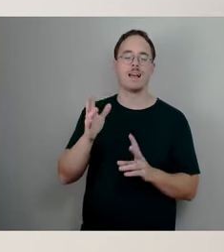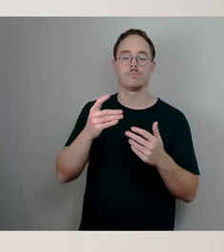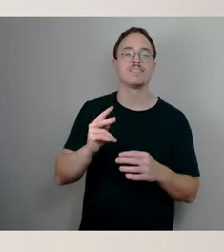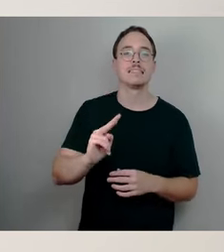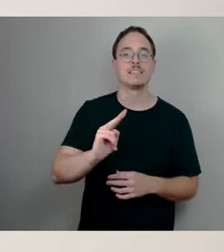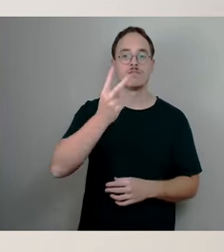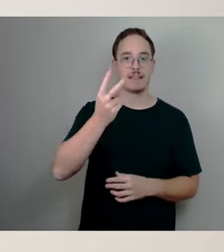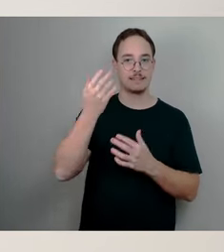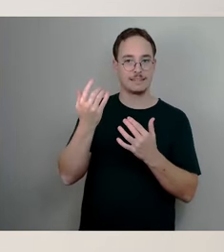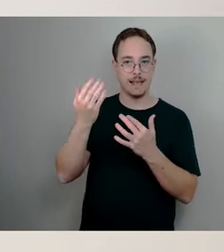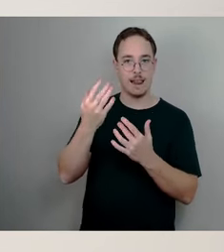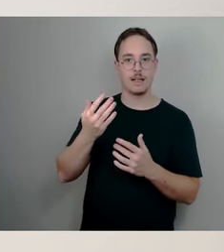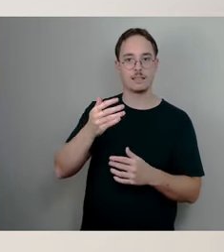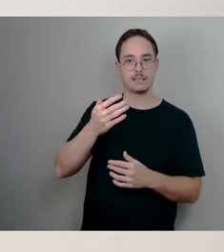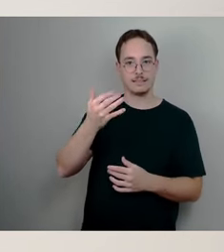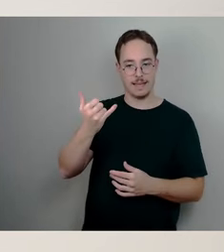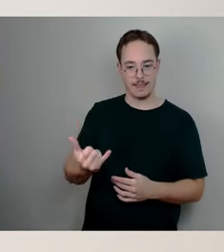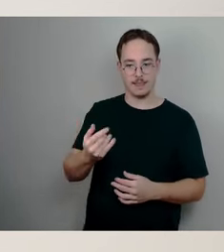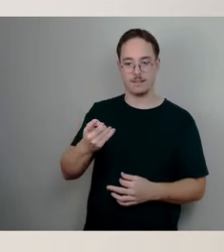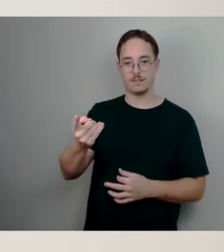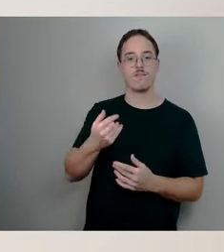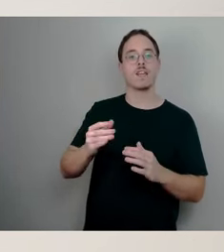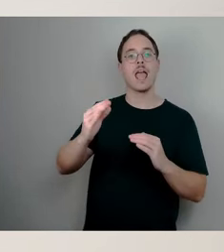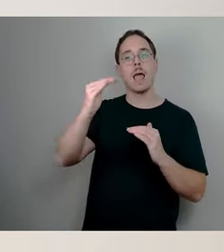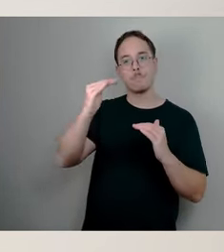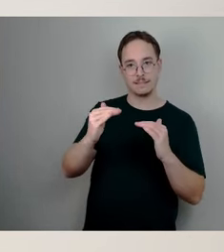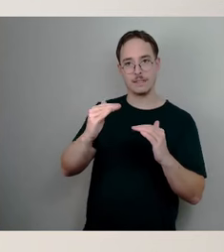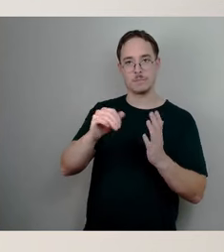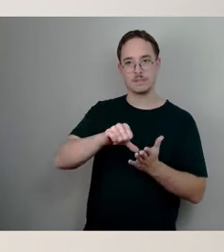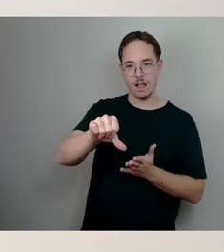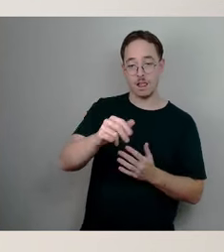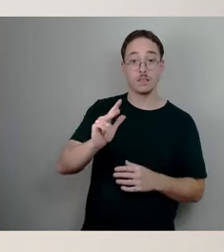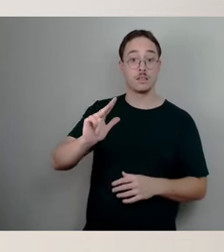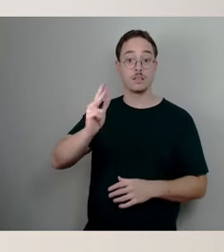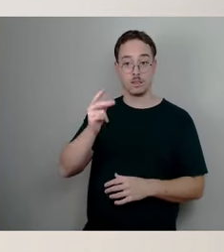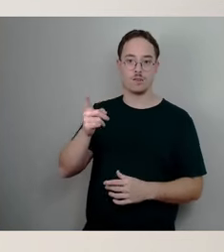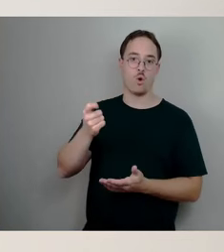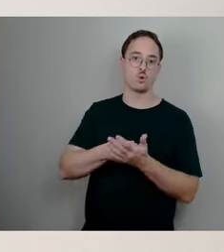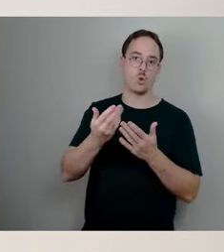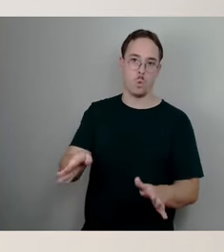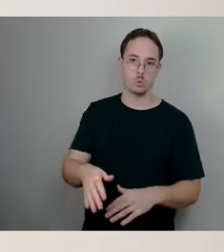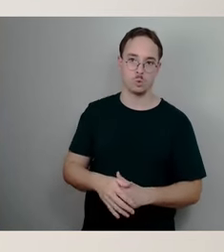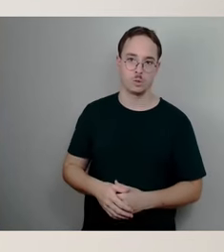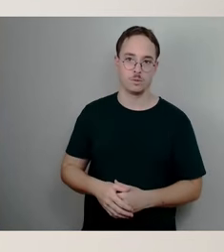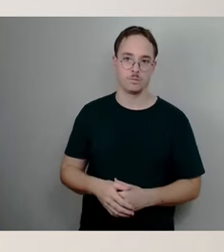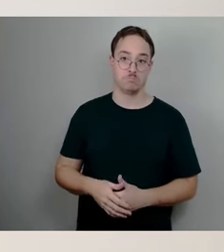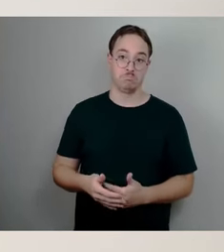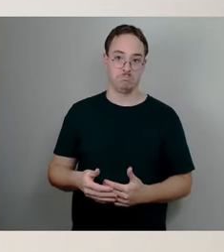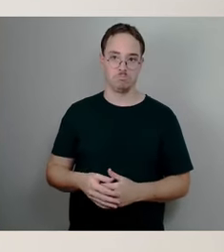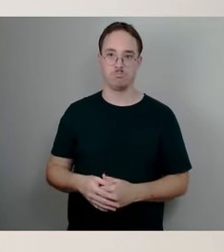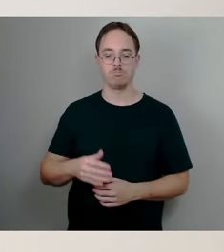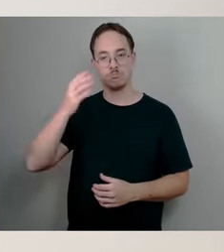die dann gleichgestellt wird, hier in die Kitas aufzunehmen. Wir haben für alleinerziehende